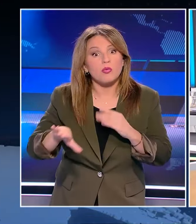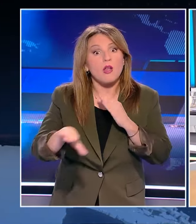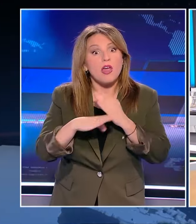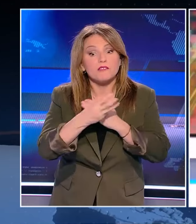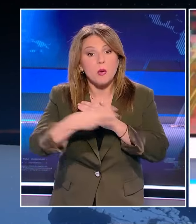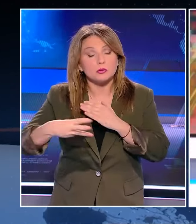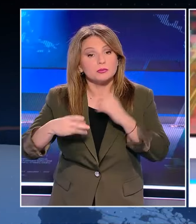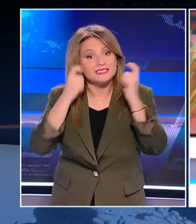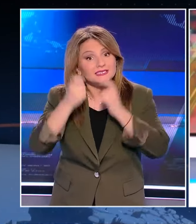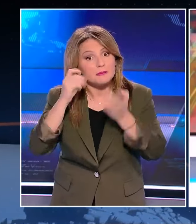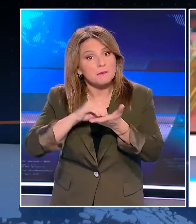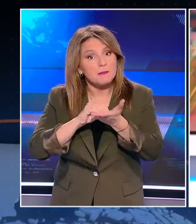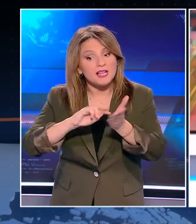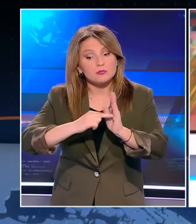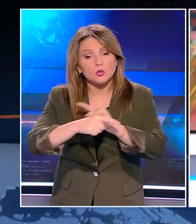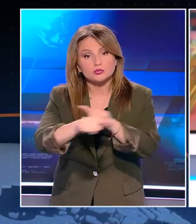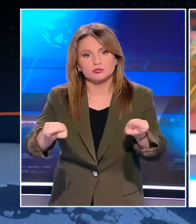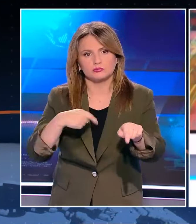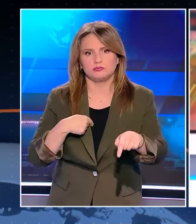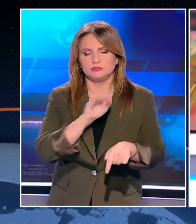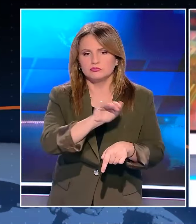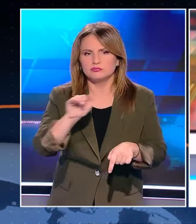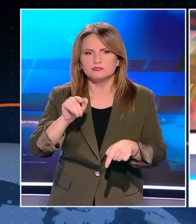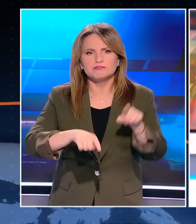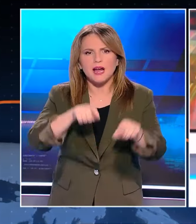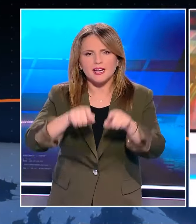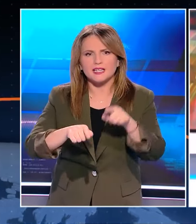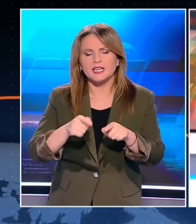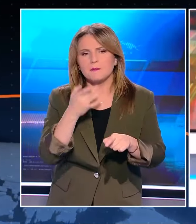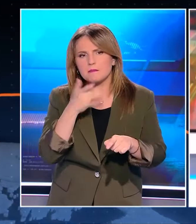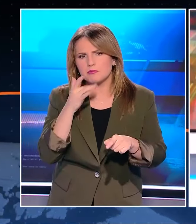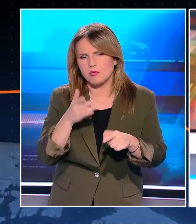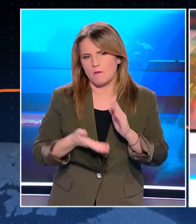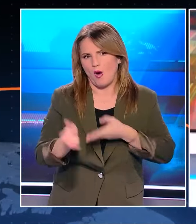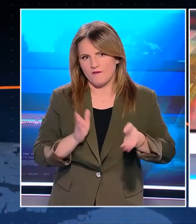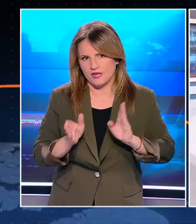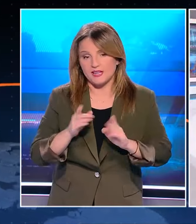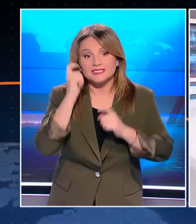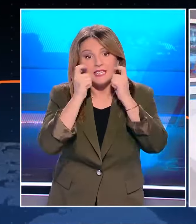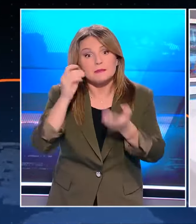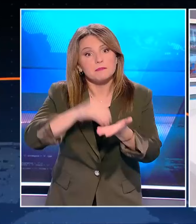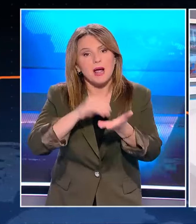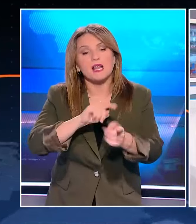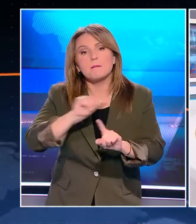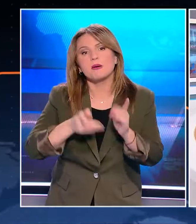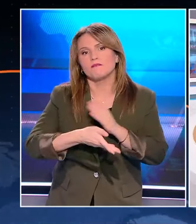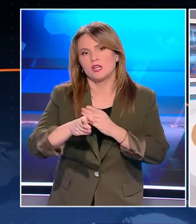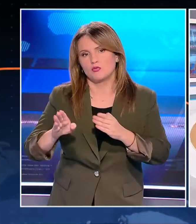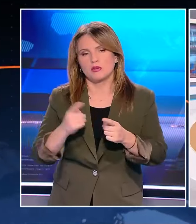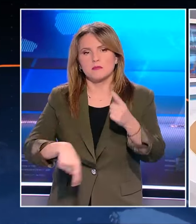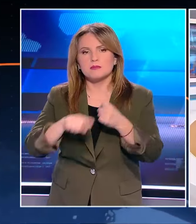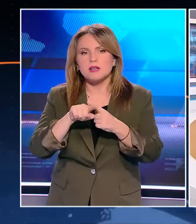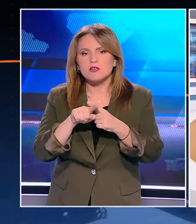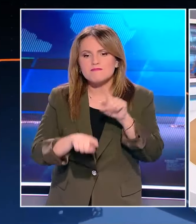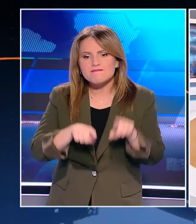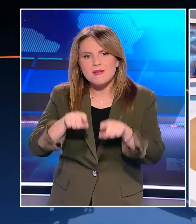το ξανασκεφτούν Κάνω κάλεσμα και στους συντρόφους που έφυγαν να το ξανασκεφτούν Και σε αυτούς που